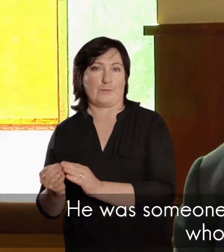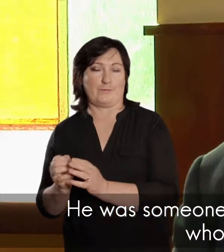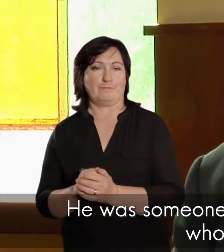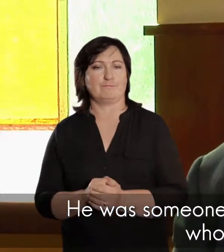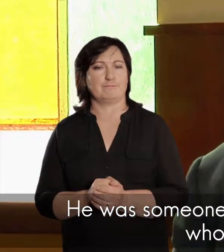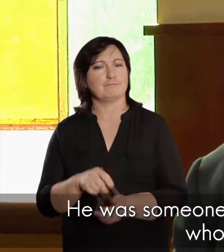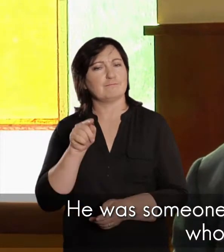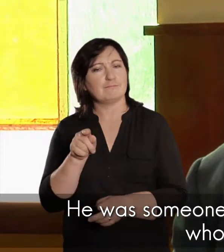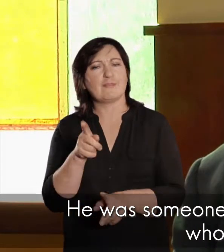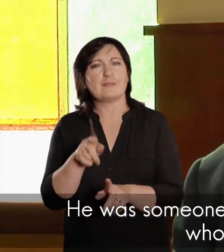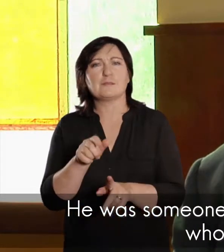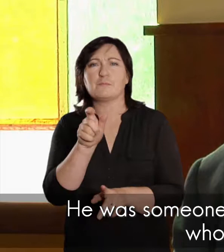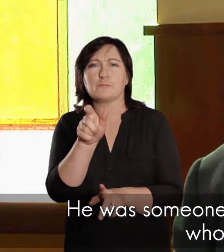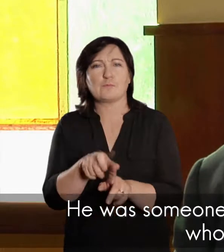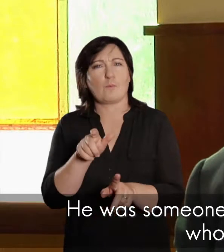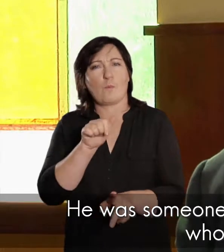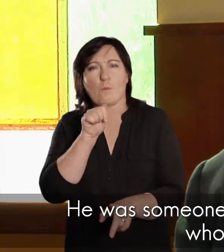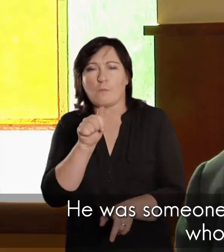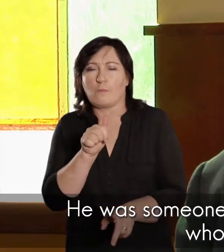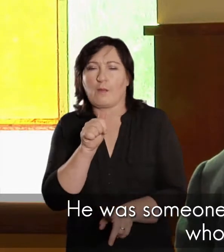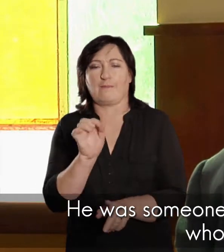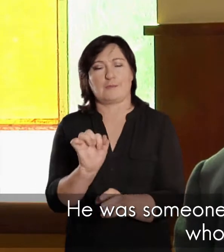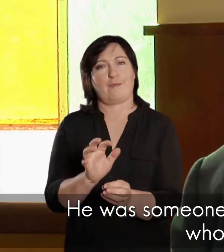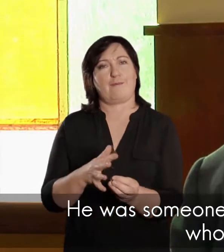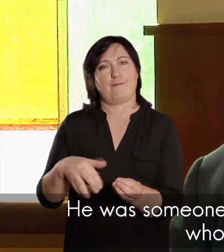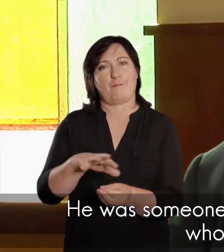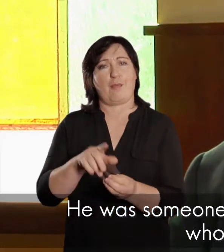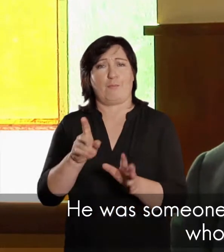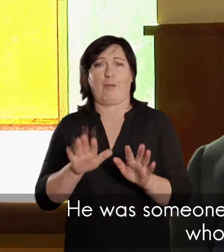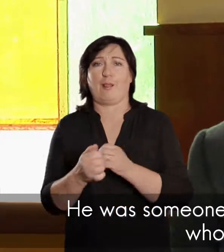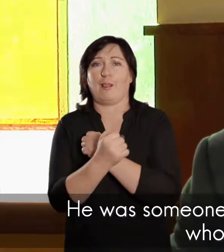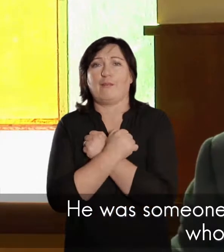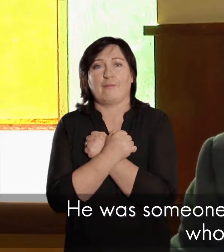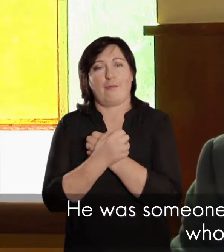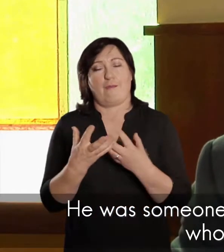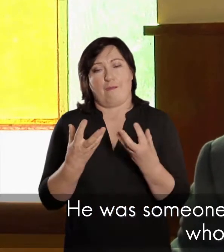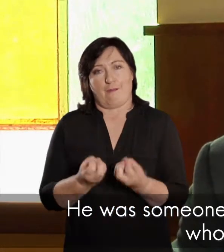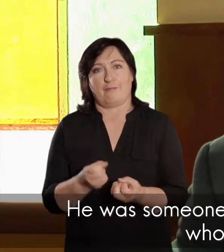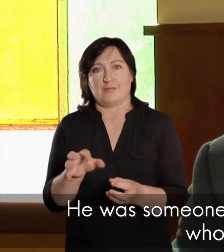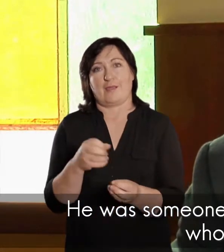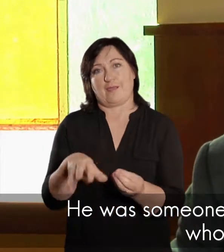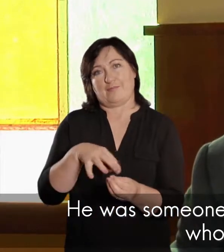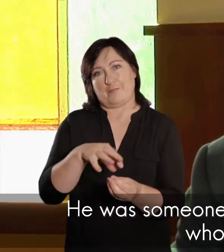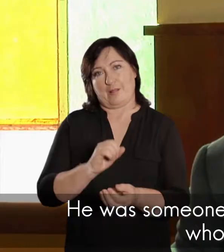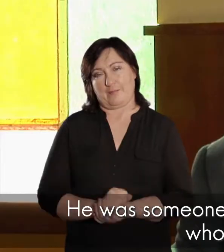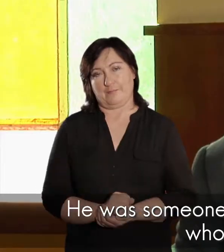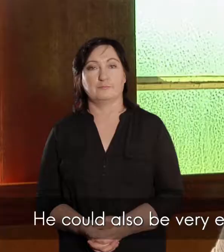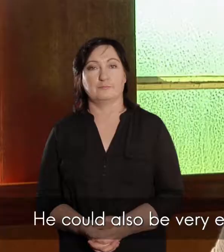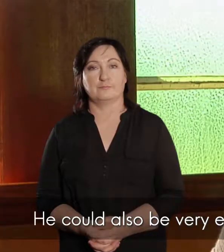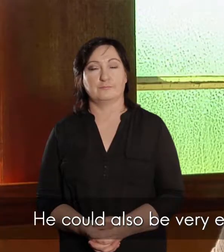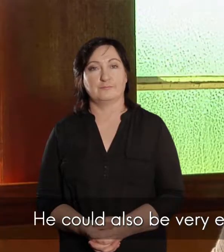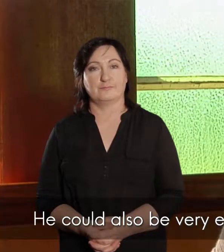voor sy gezin. Hy was een mens wat liefde in oorvloed gehad het voor sy gezin.